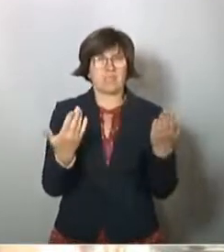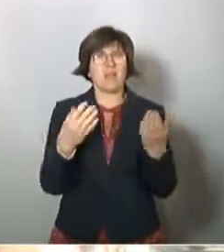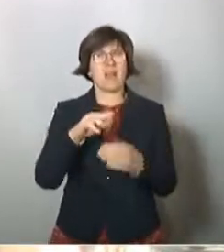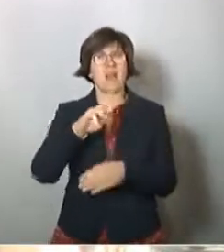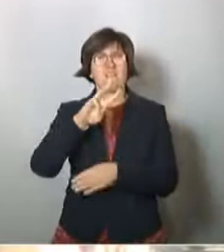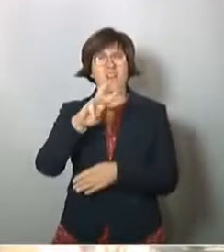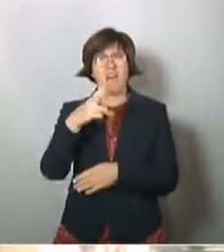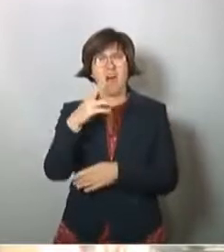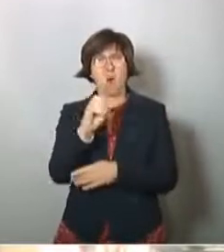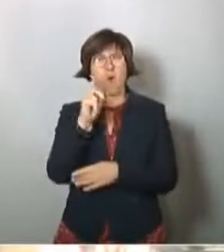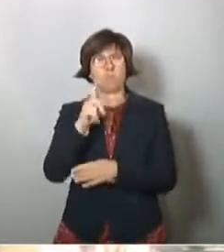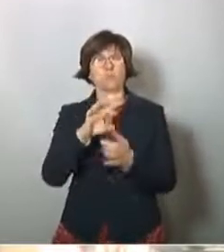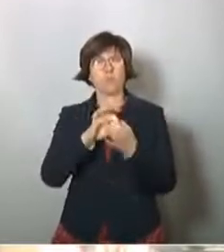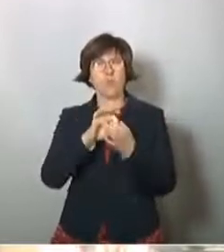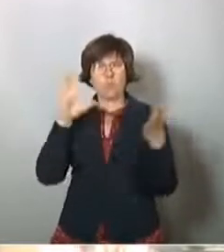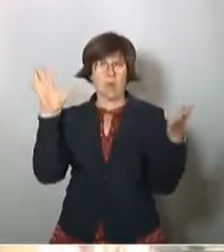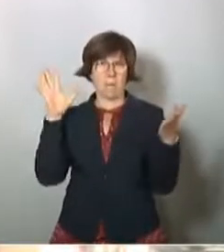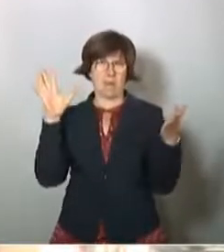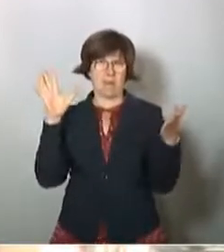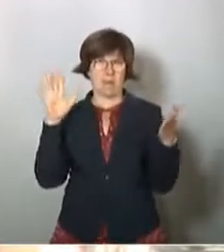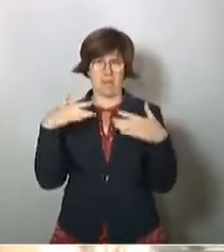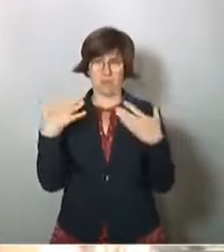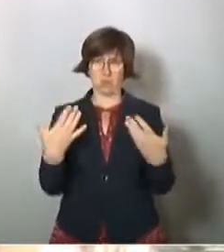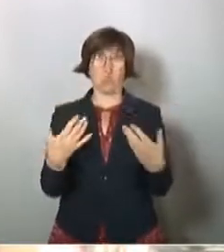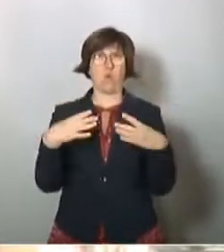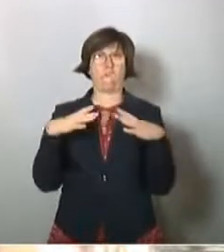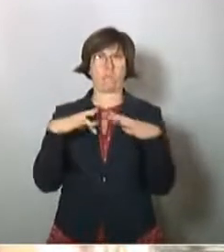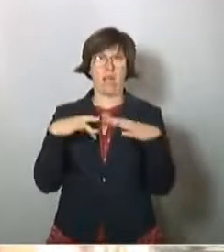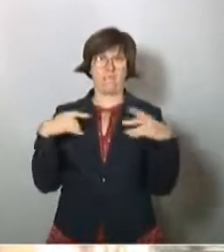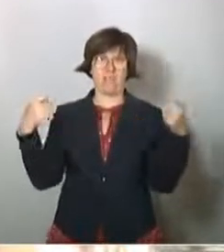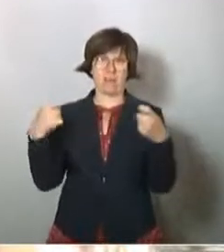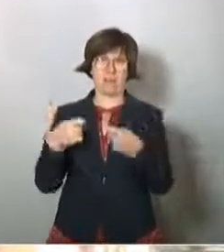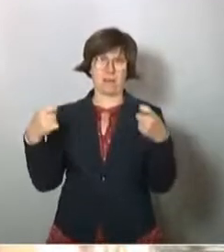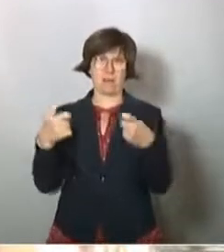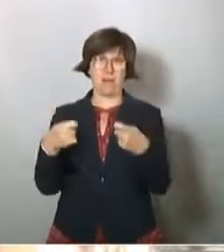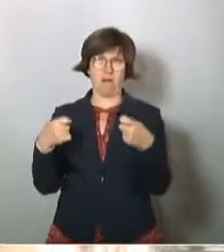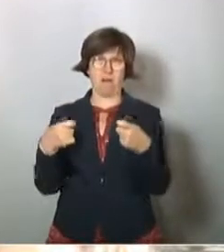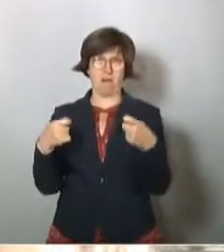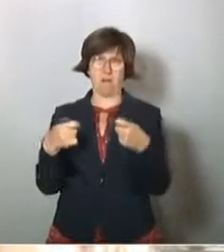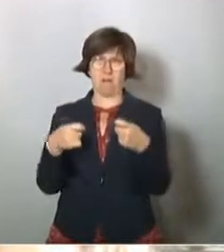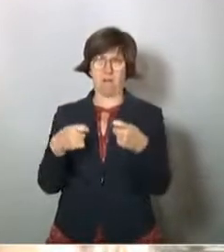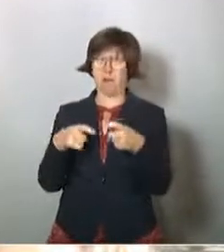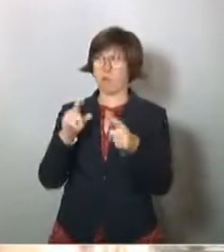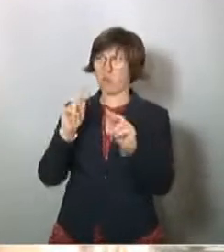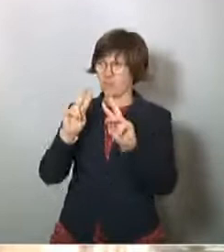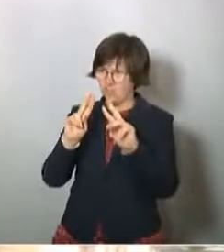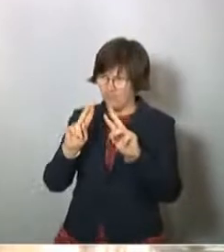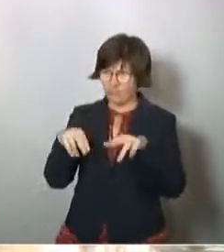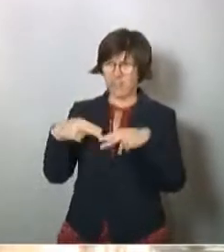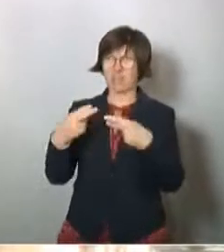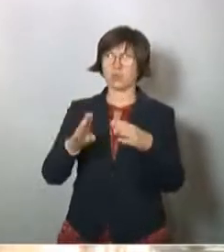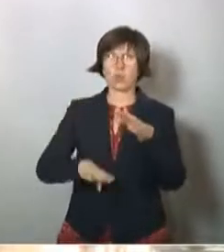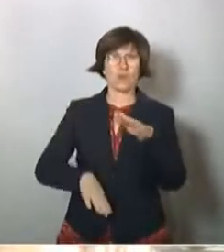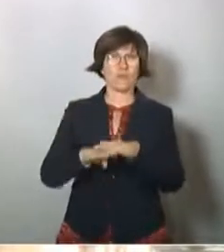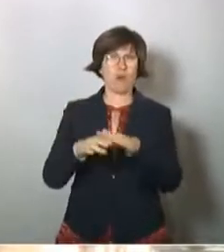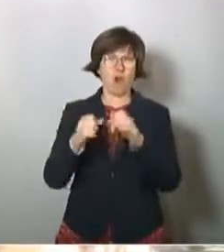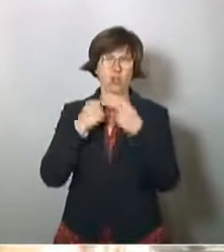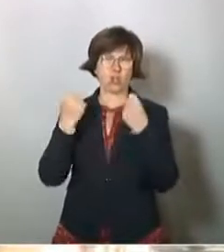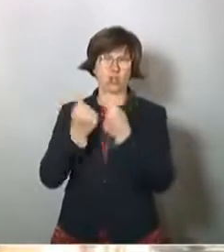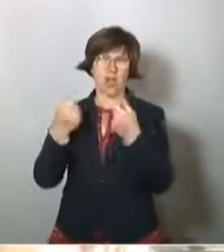WHO unabhängig ist von solchen freiwilligen Beiträgen. Das heißt, dass sozusagen wieder vollständig